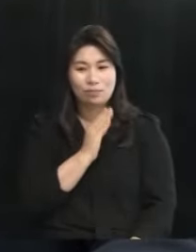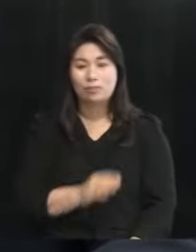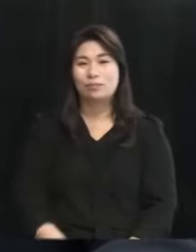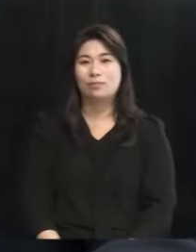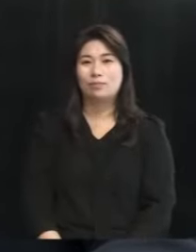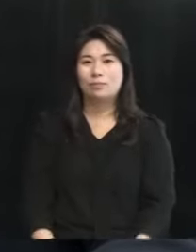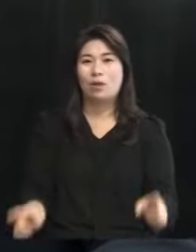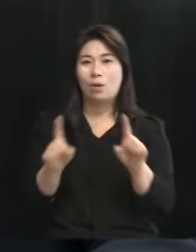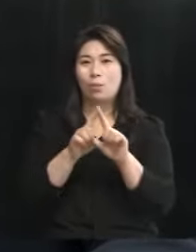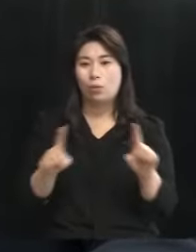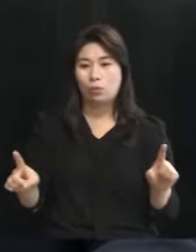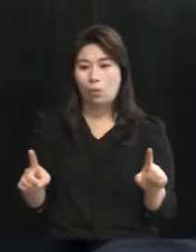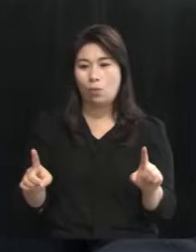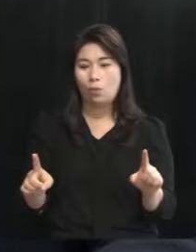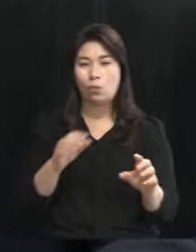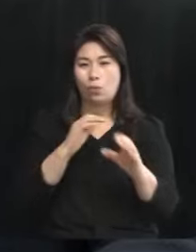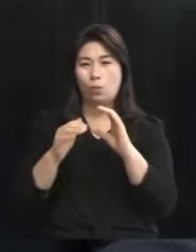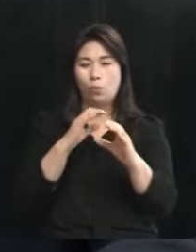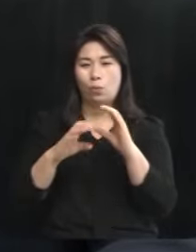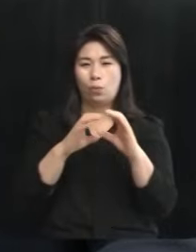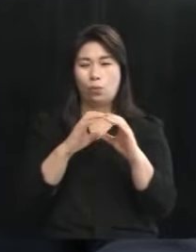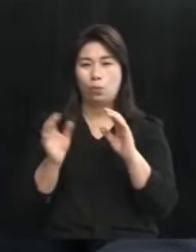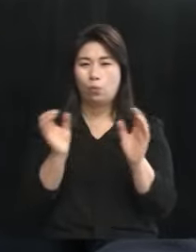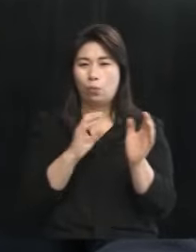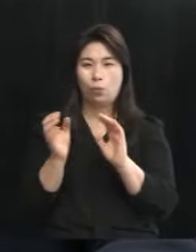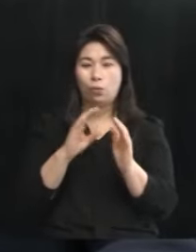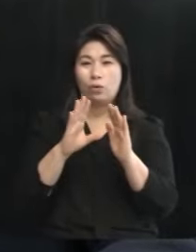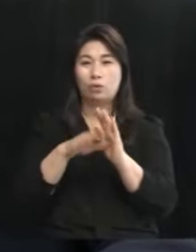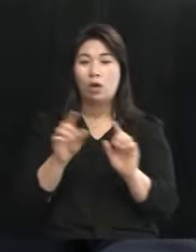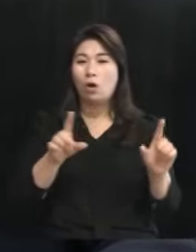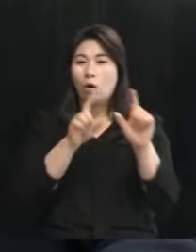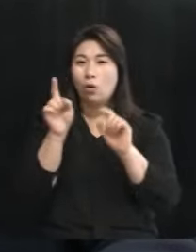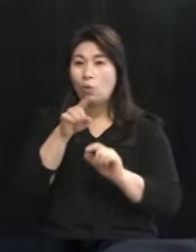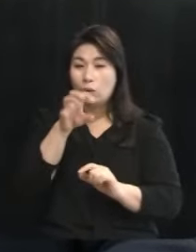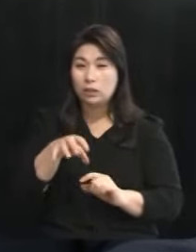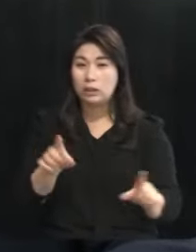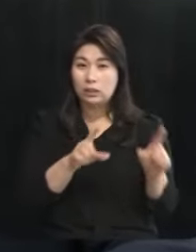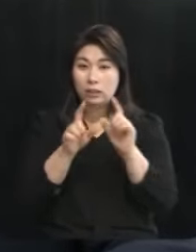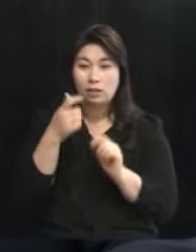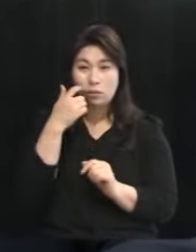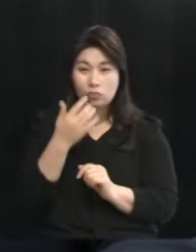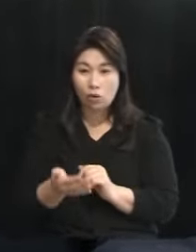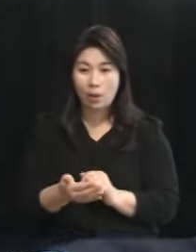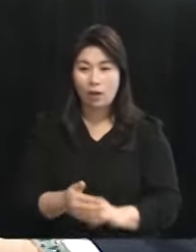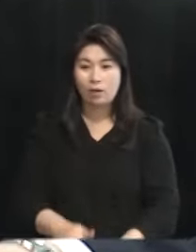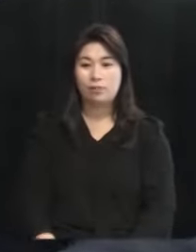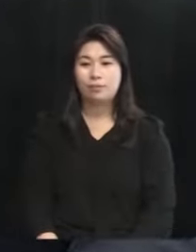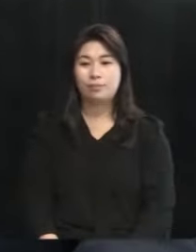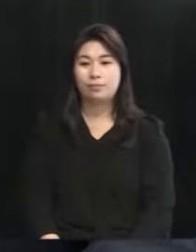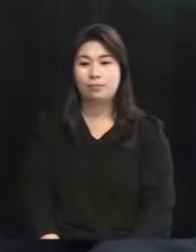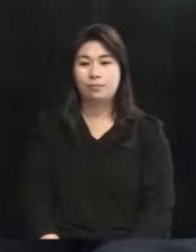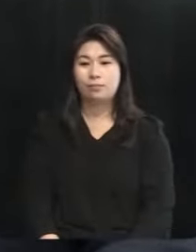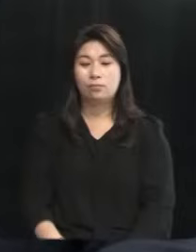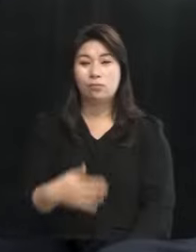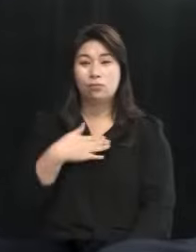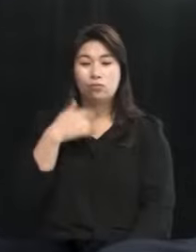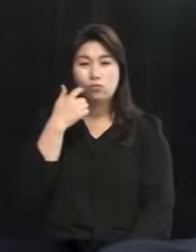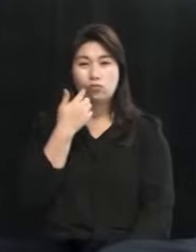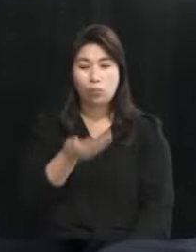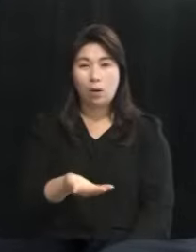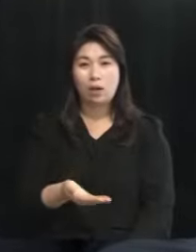사인가래 대화에서 지금 어디에 사냐 이런 가벼운 질문을 묻습니다 제가 김한규 후보에 묻습니다